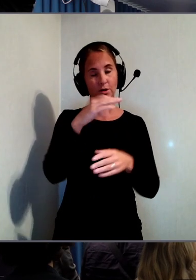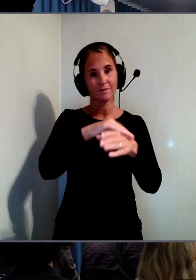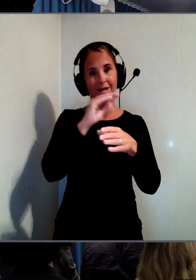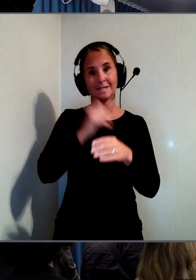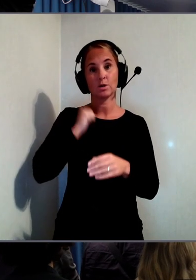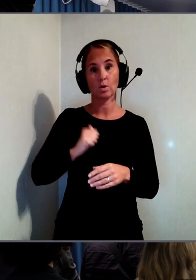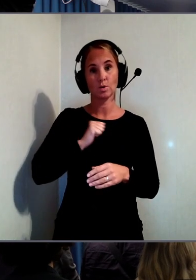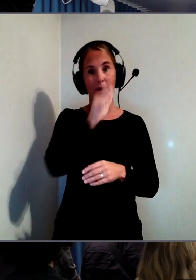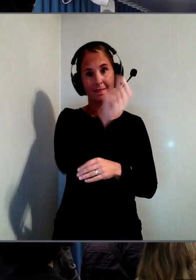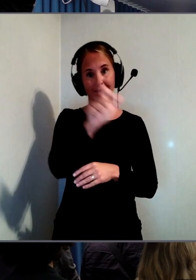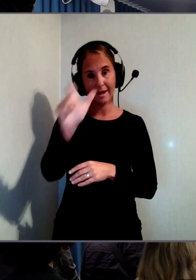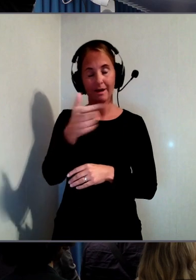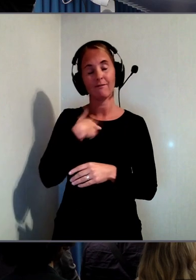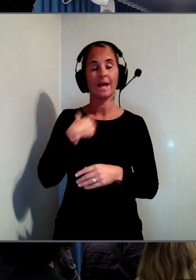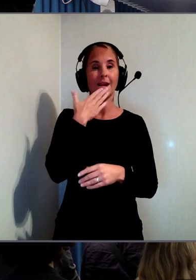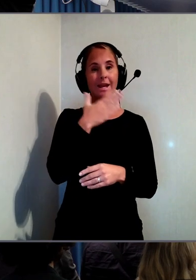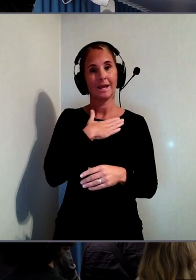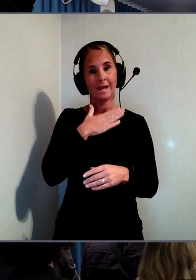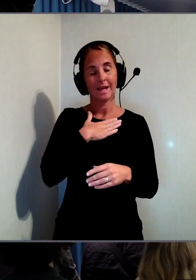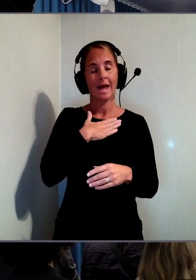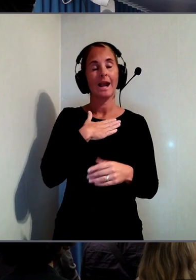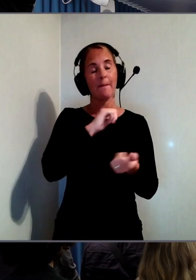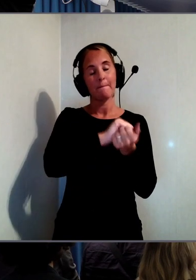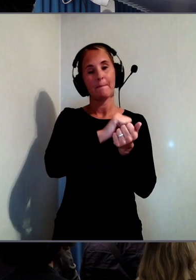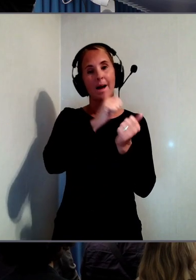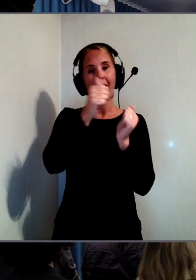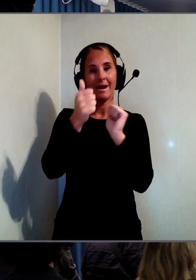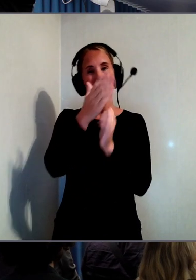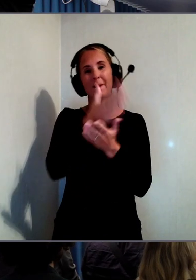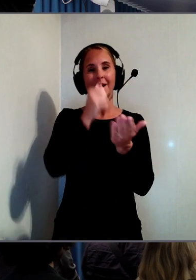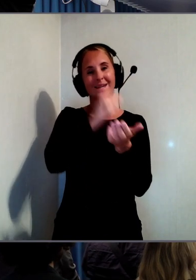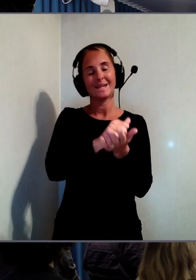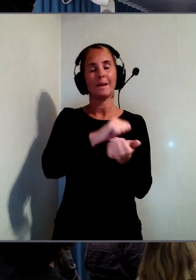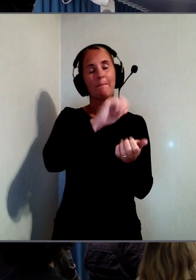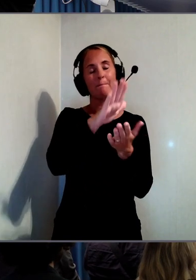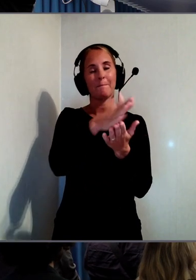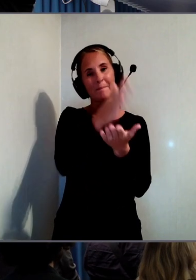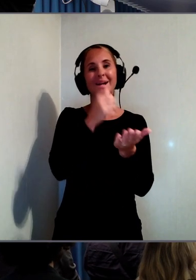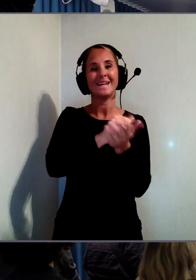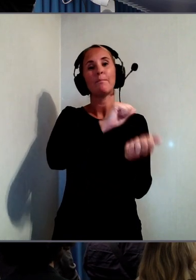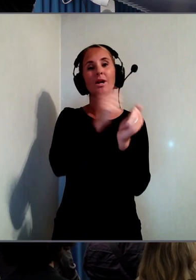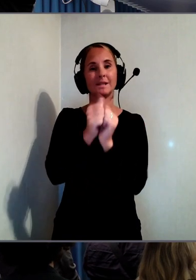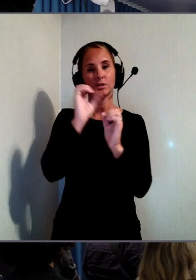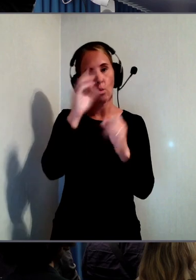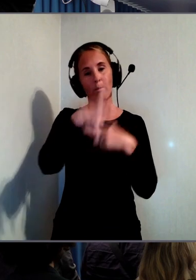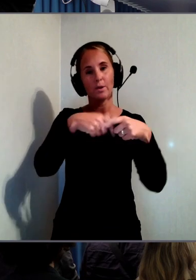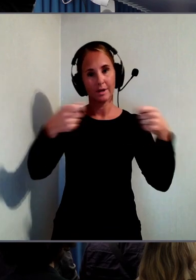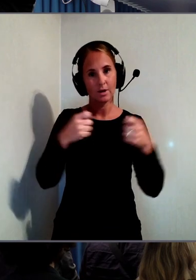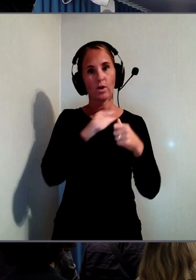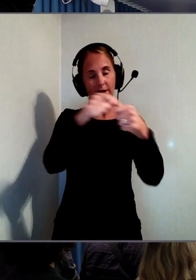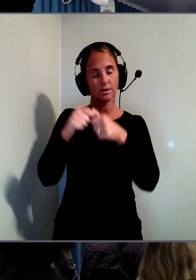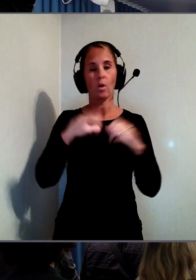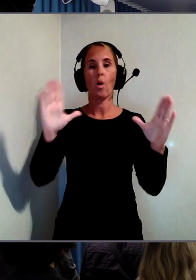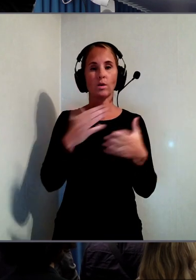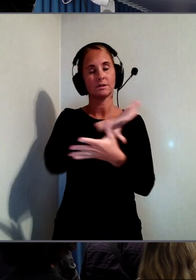Vi är en ideell partipolitiskt obunden organisation som väldigt kort sammanfattat arbetar för ett